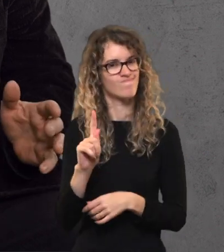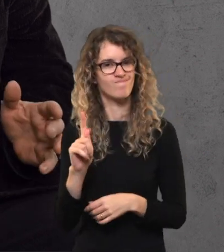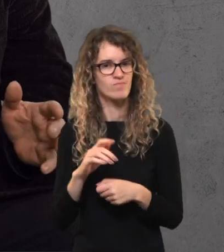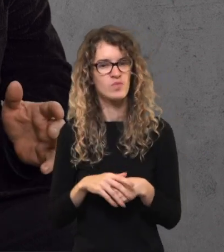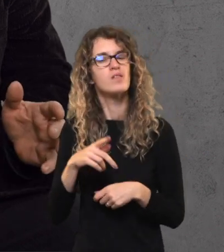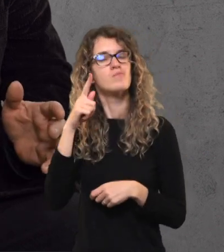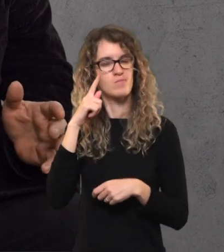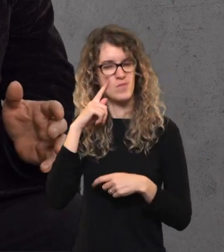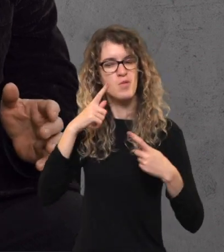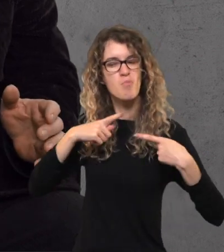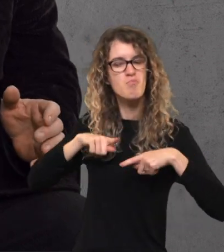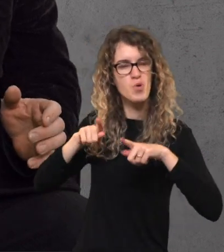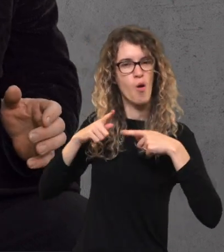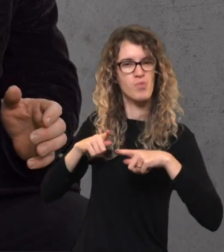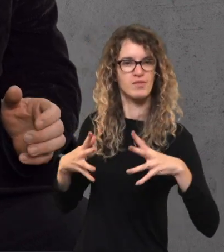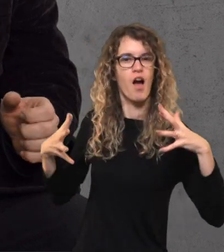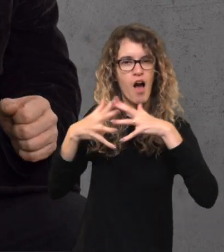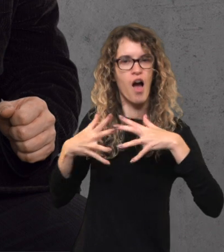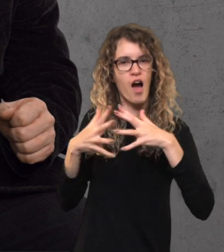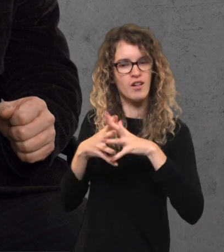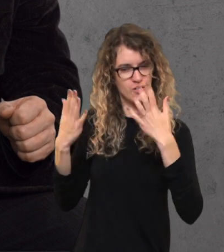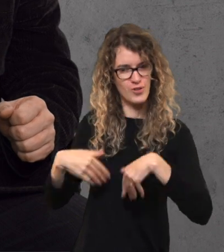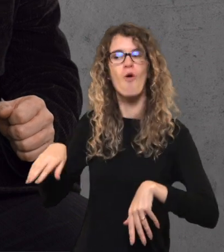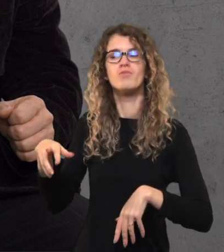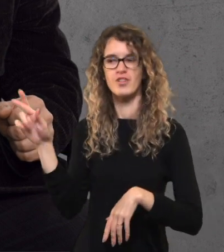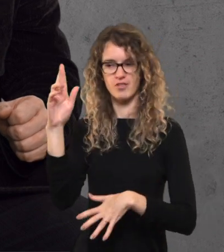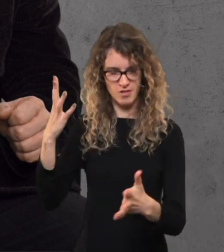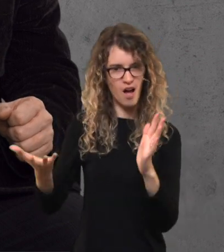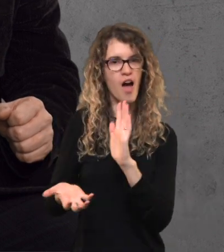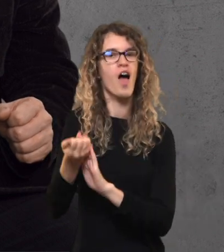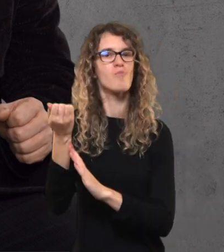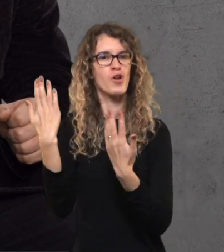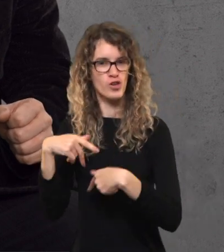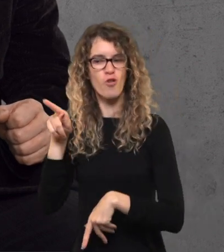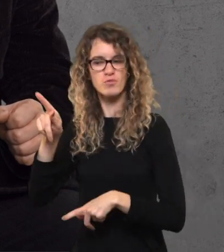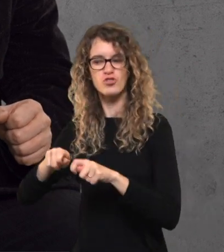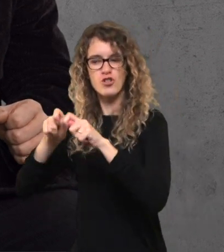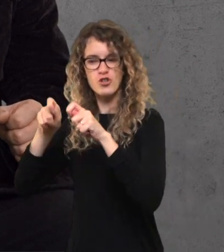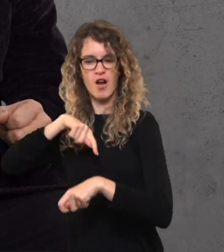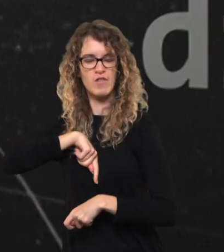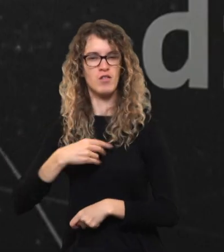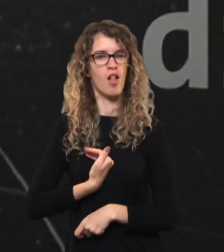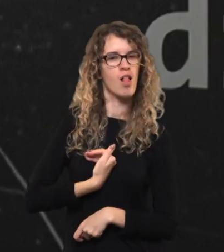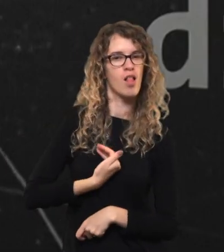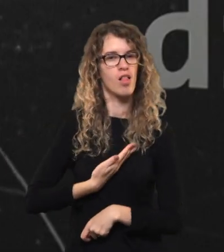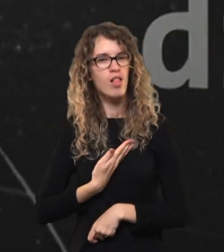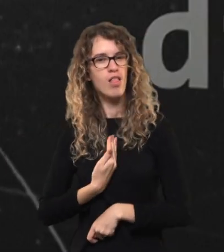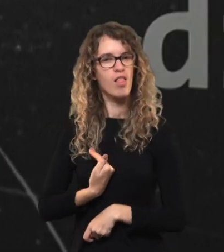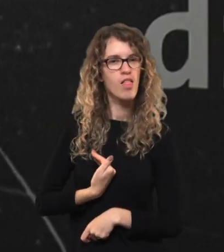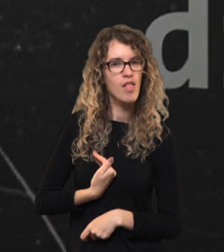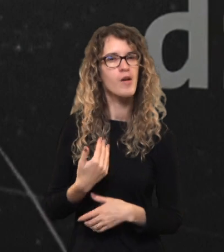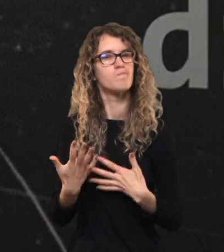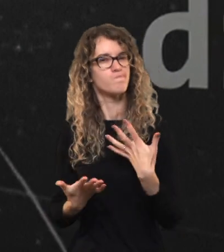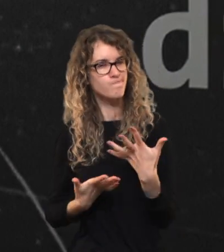vidurį. Tai jau tas propagandinis karas savo atsiekė pagrindinį rezultatą. Jis jau pasėjo tavo abejonę, jisai jau tave